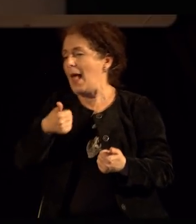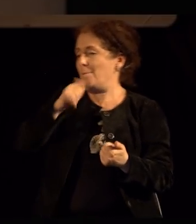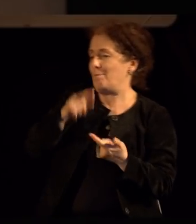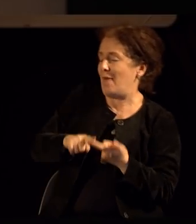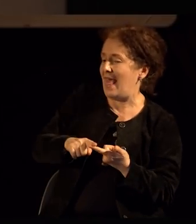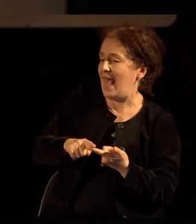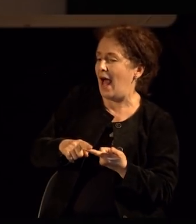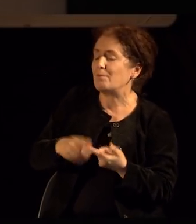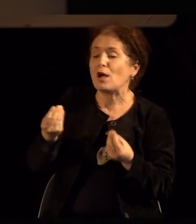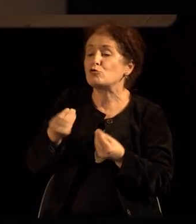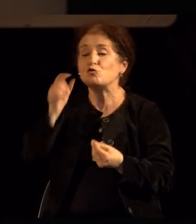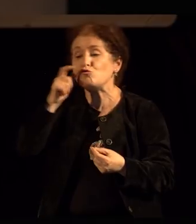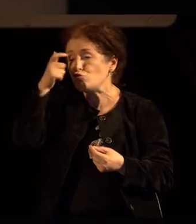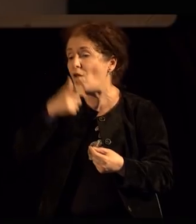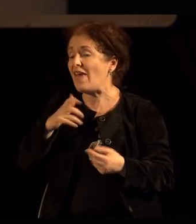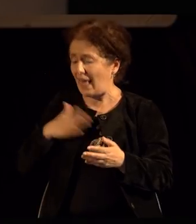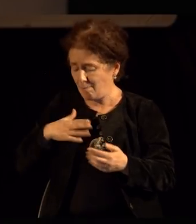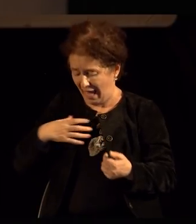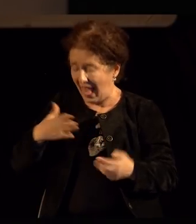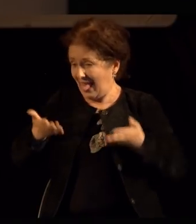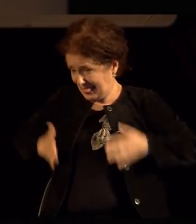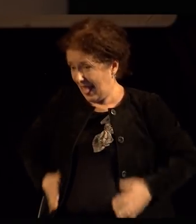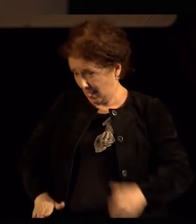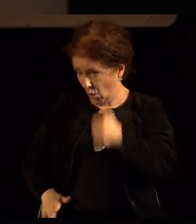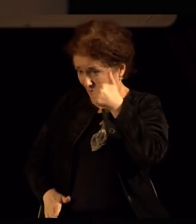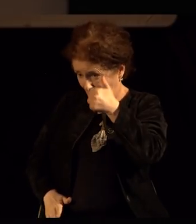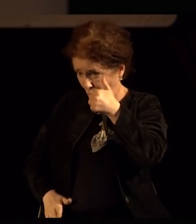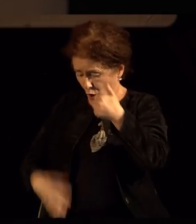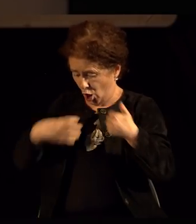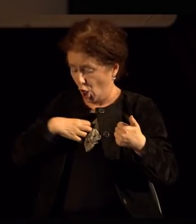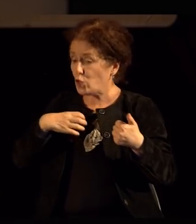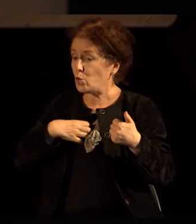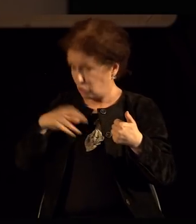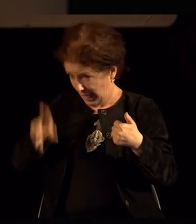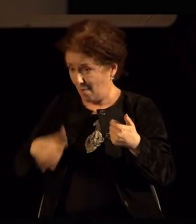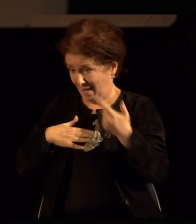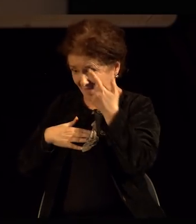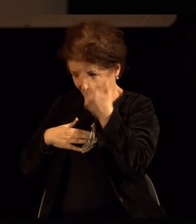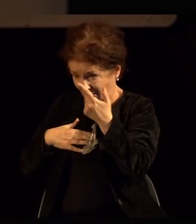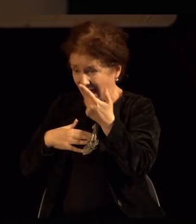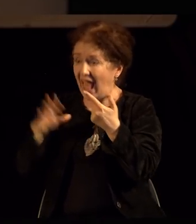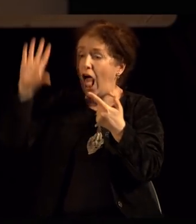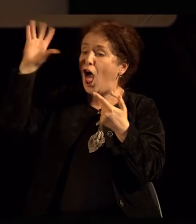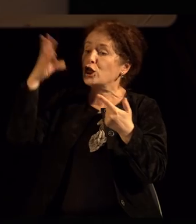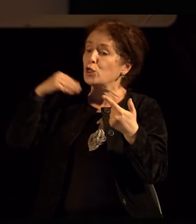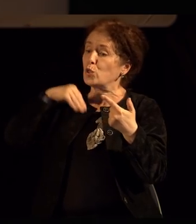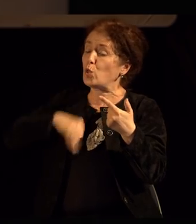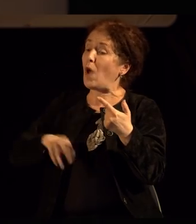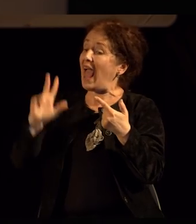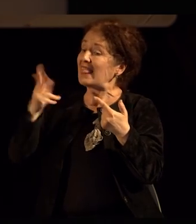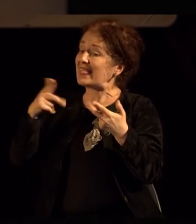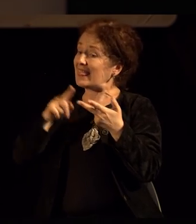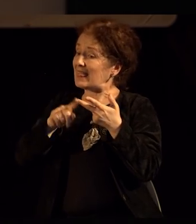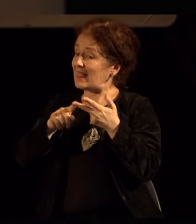душа или психа и дух или спиритос. Па задоволствата се само